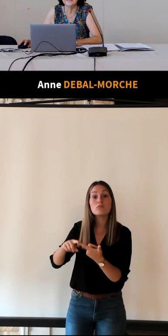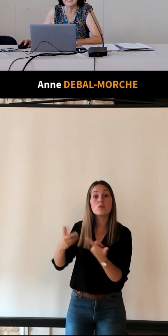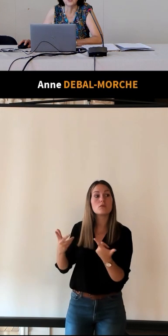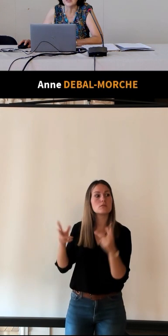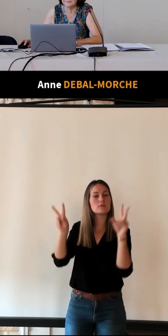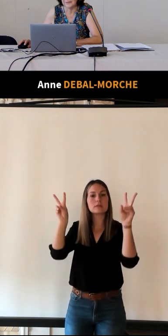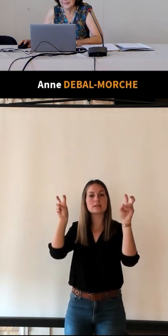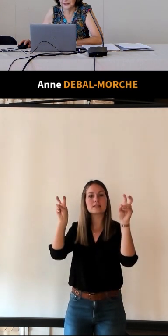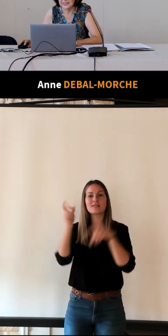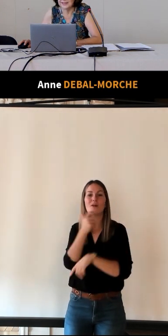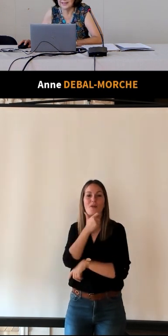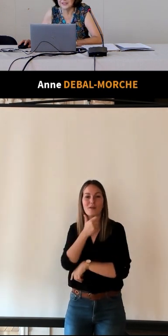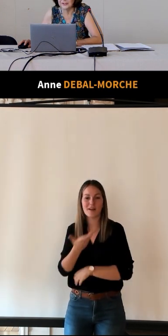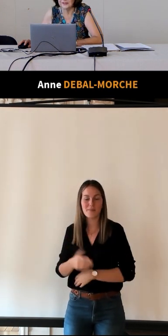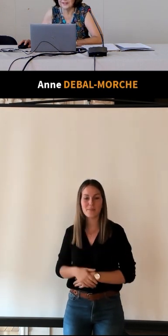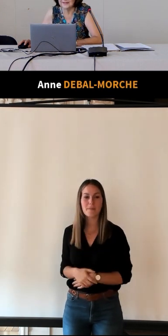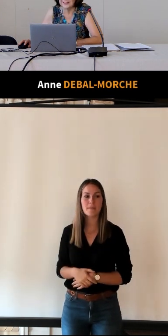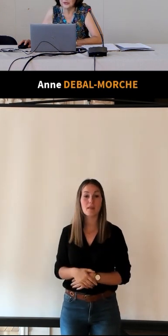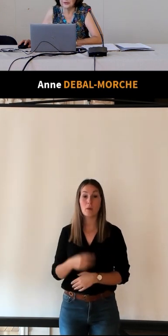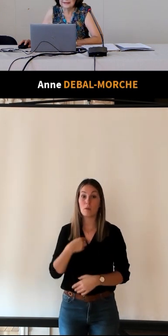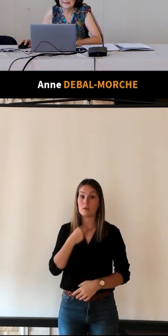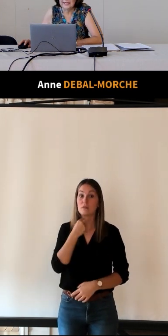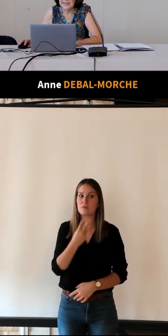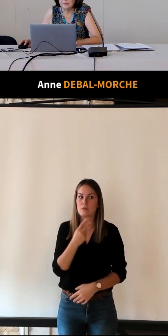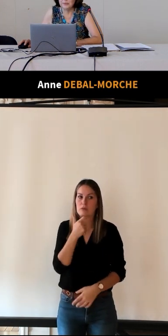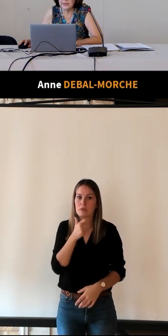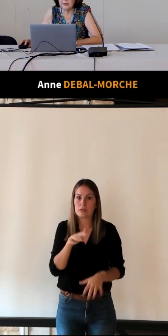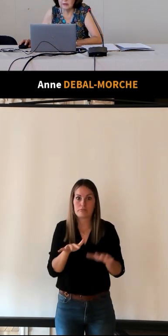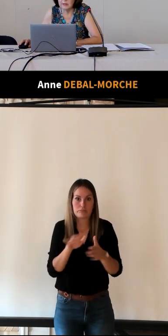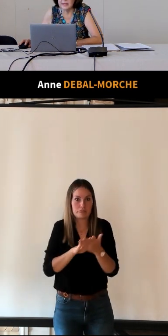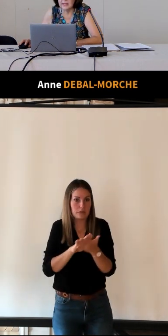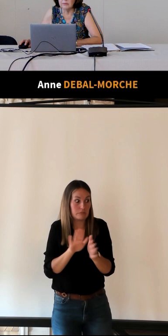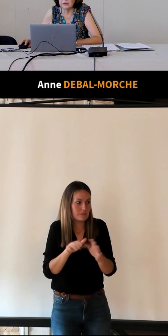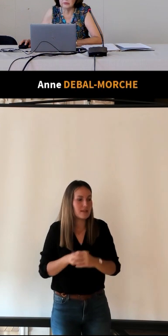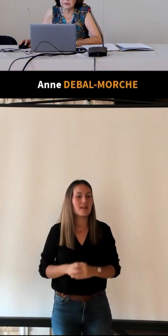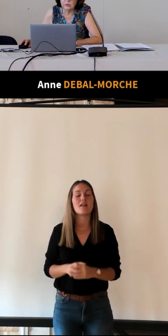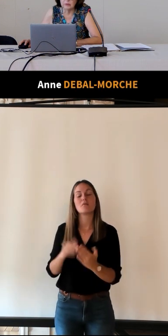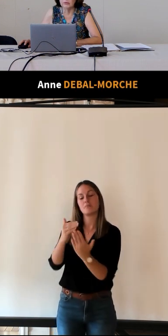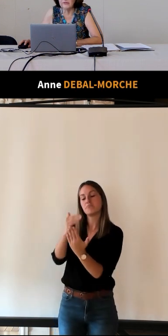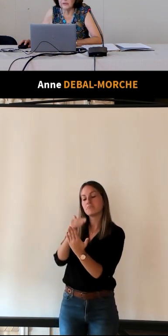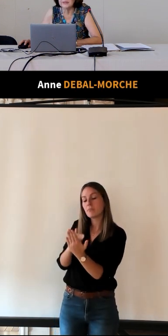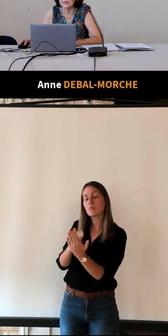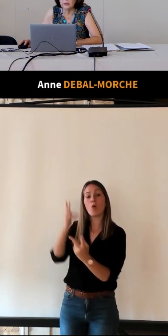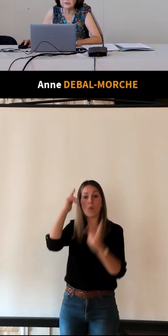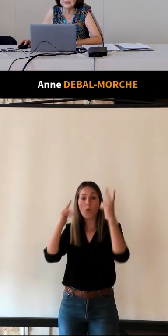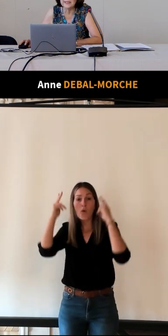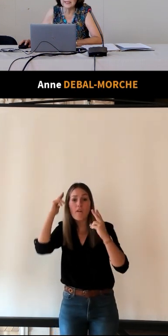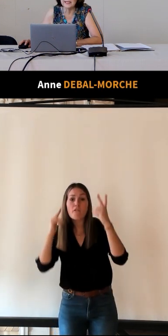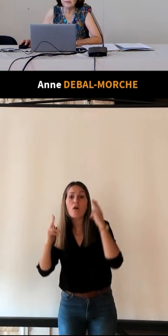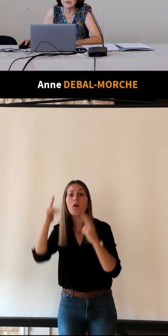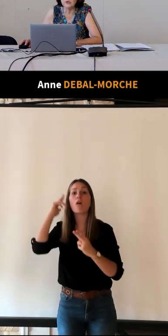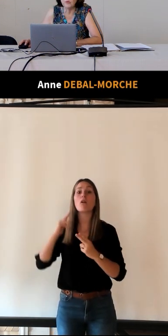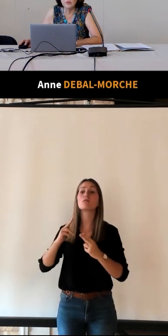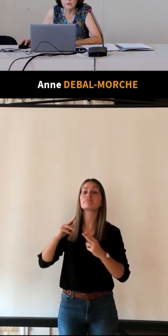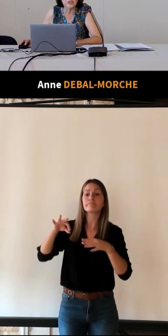house, l'accent anglais délicieux. Et puis également, donc des coiffeurs, des cordonniers